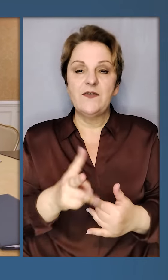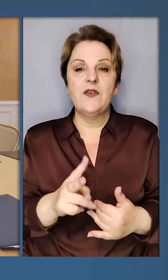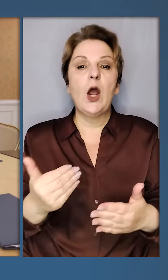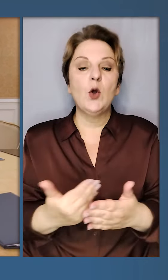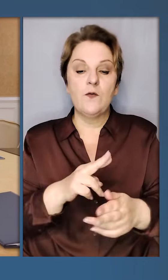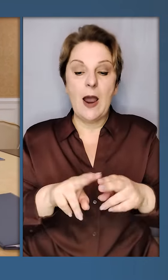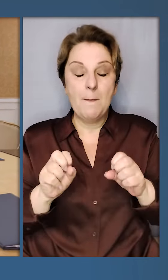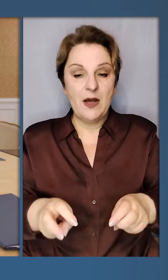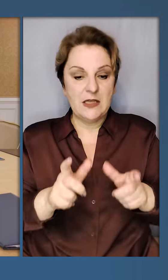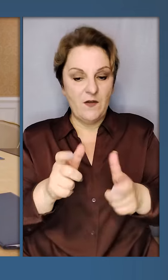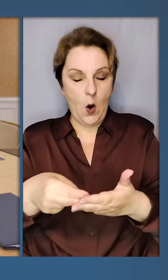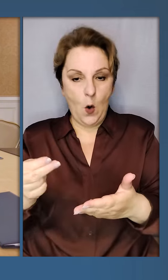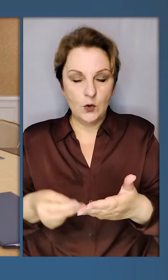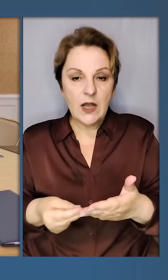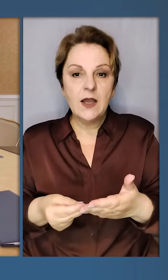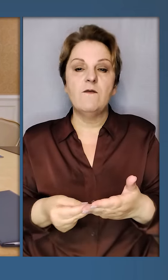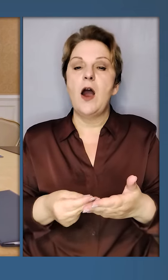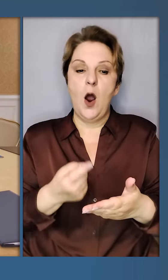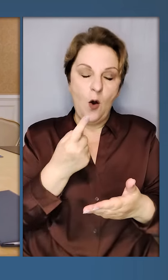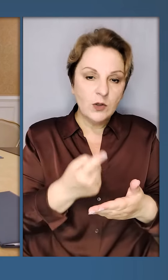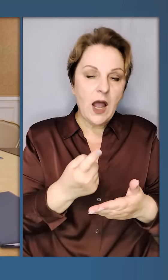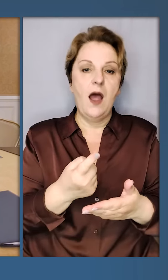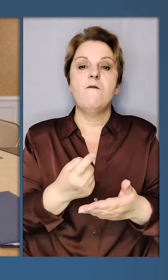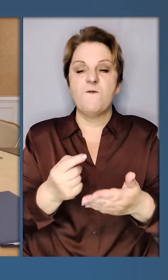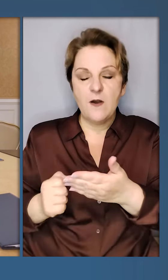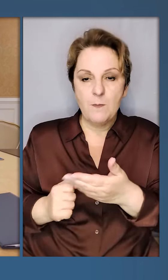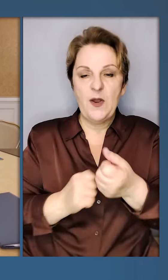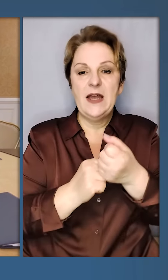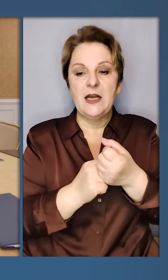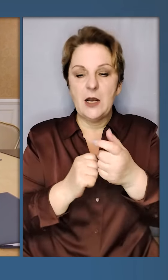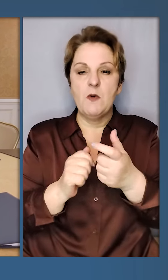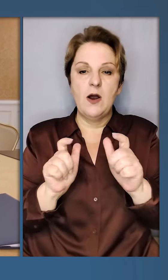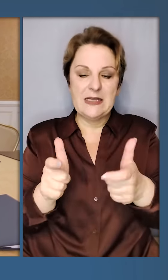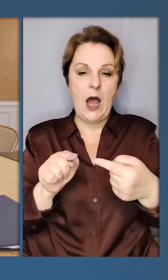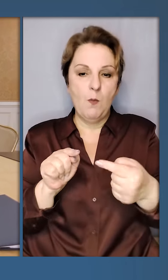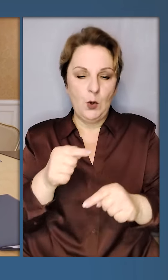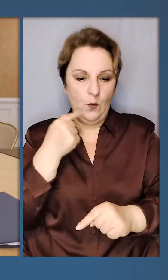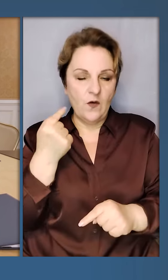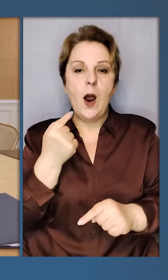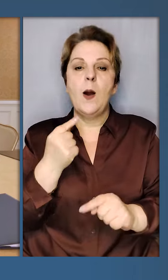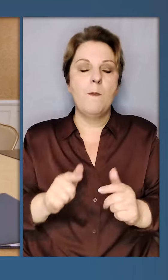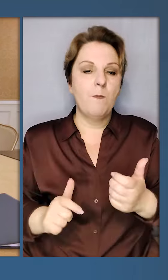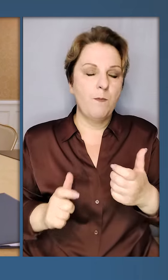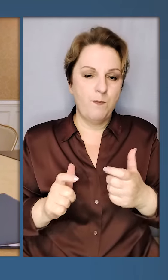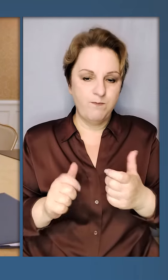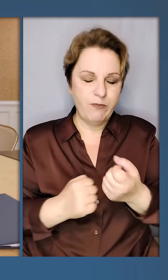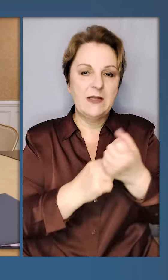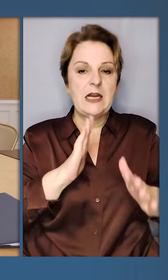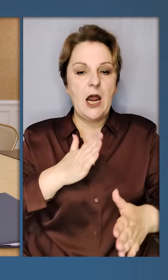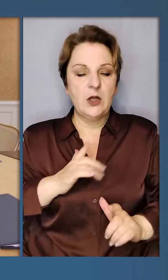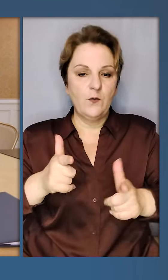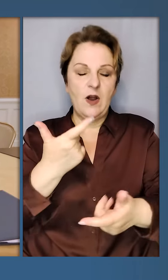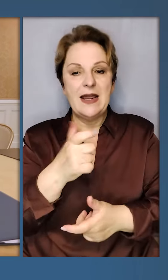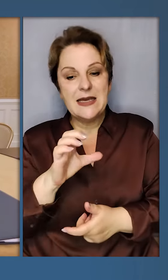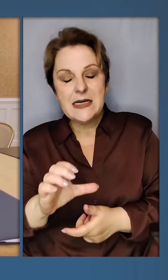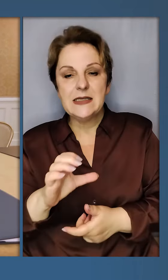дві нові безпекові угоди та обгода в підтримку санкцій проти Росії, підтримки нашого вступу в ЄС